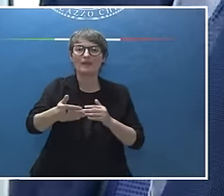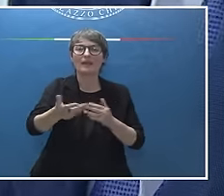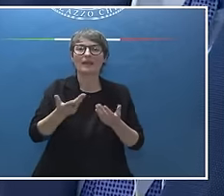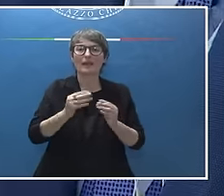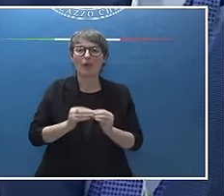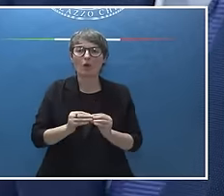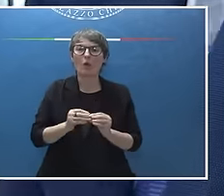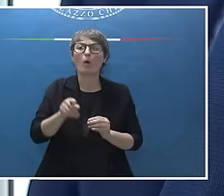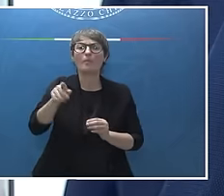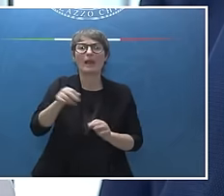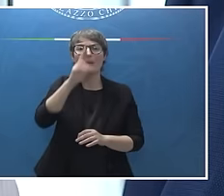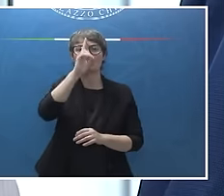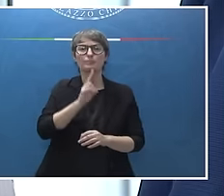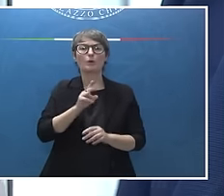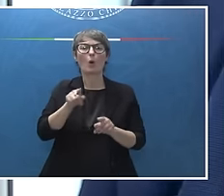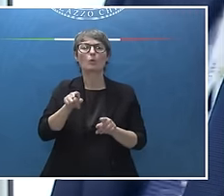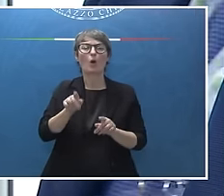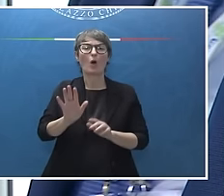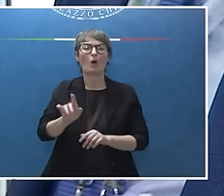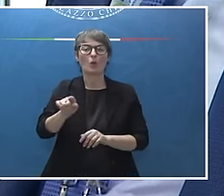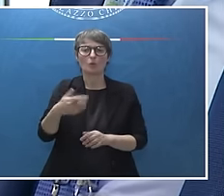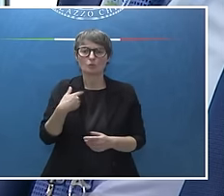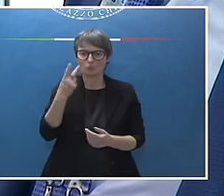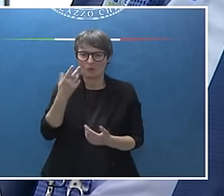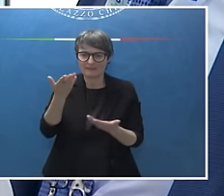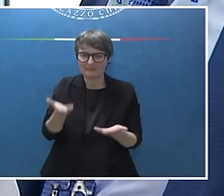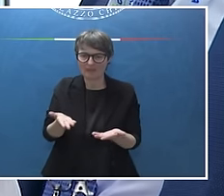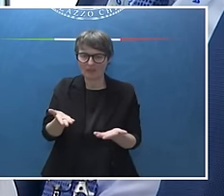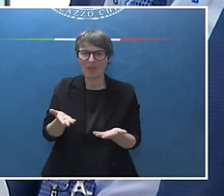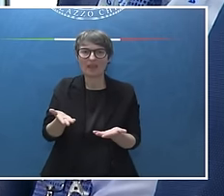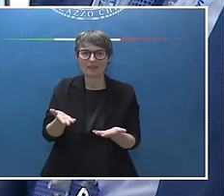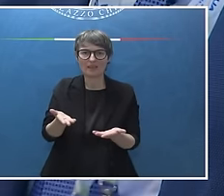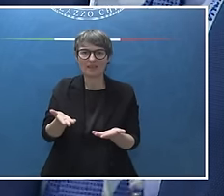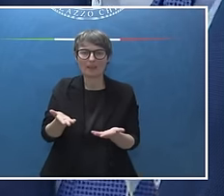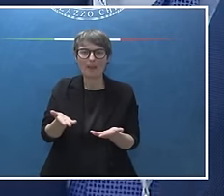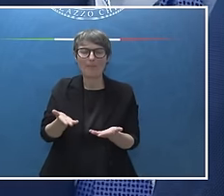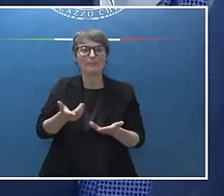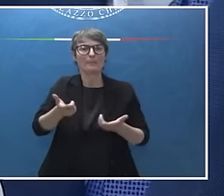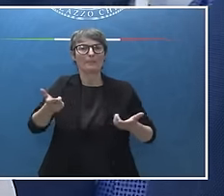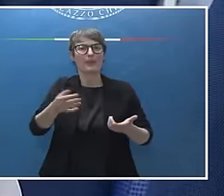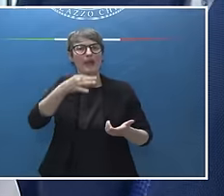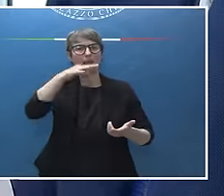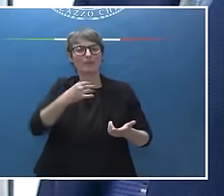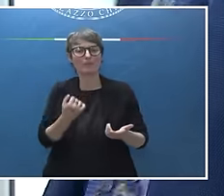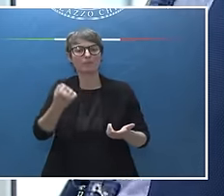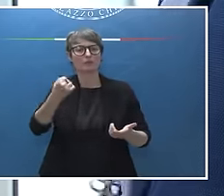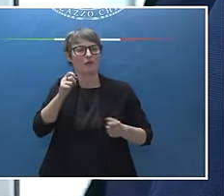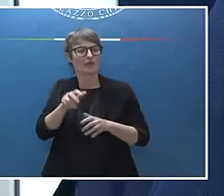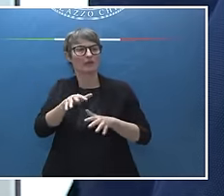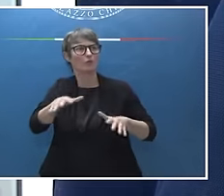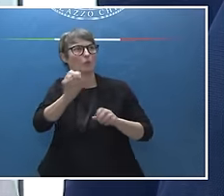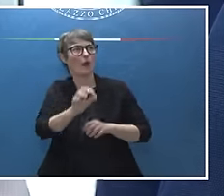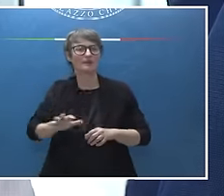con il suo crescente capacità di influenza a livello europeo